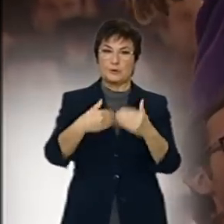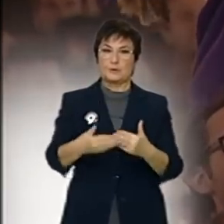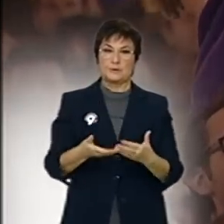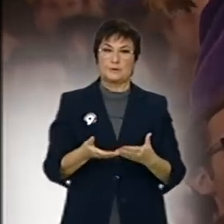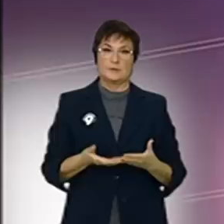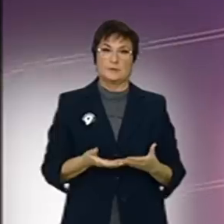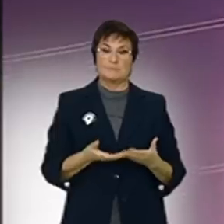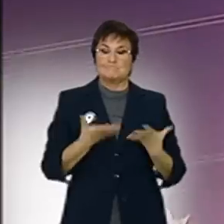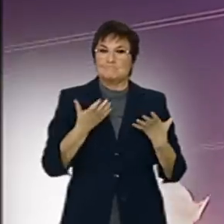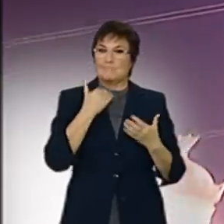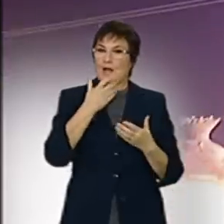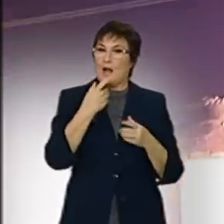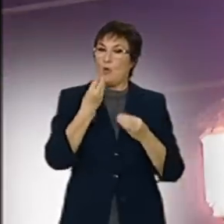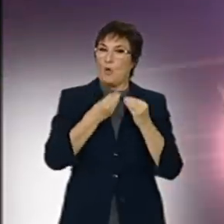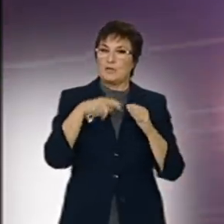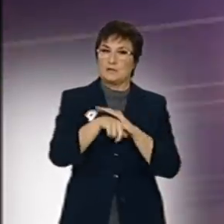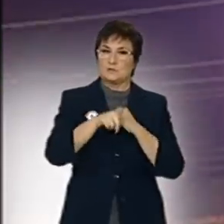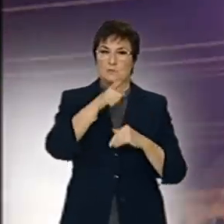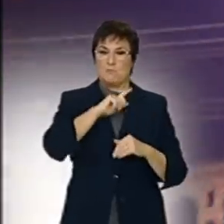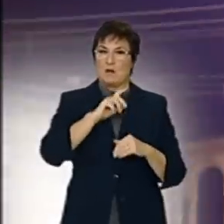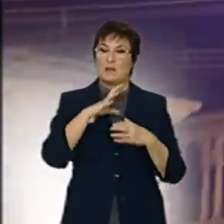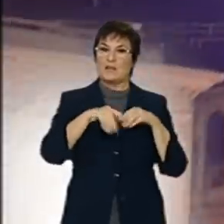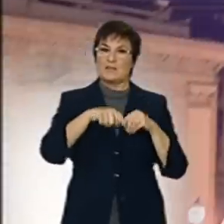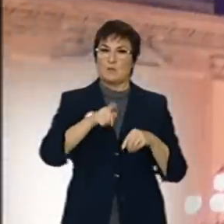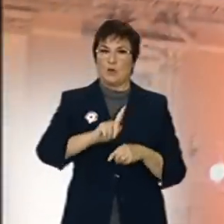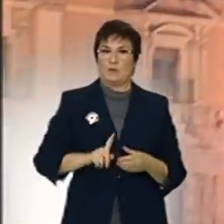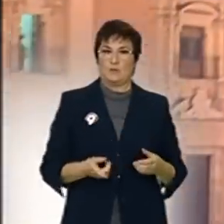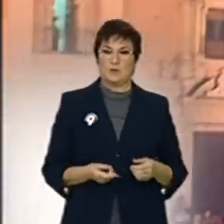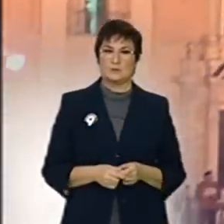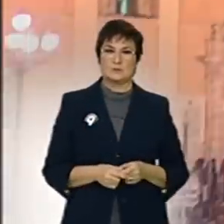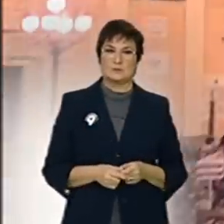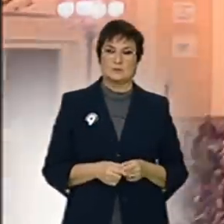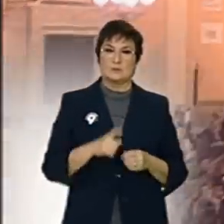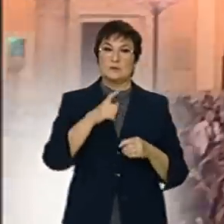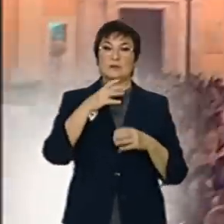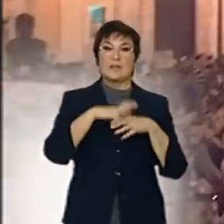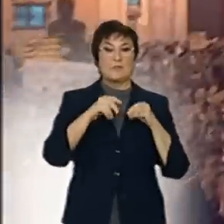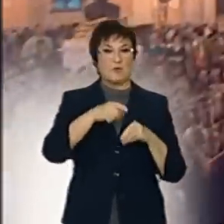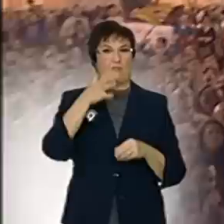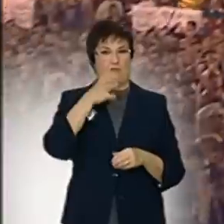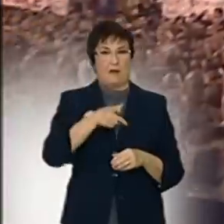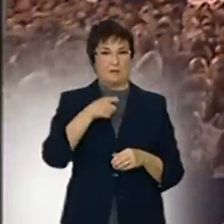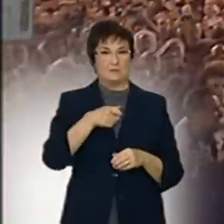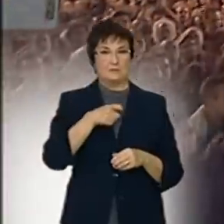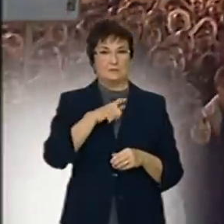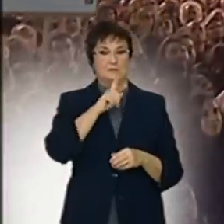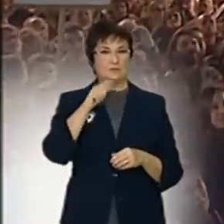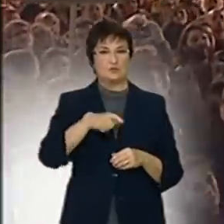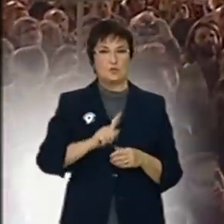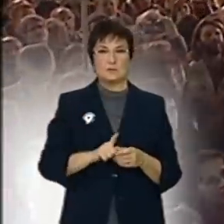alguna cosa està fallant en la democràcia. Alguna cosa està fallant en una democràcia quan els